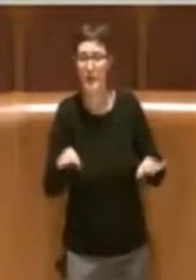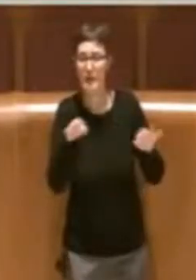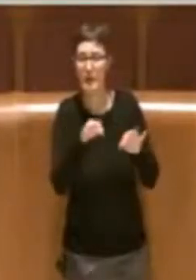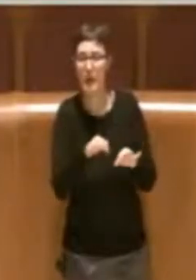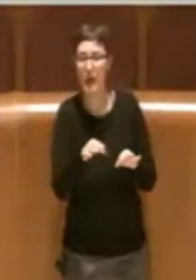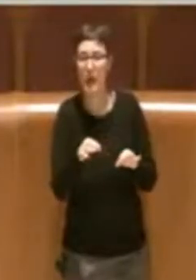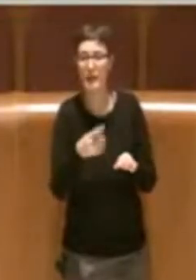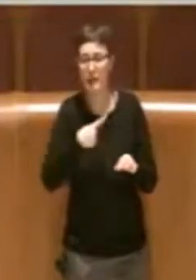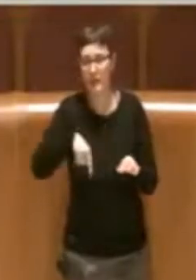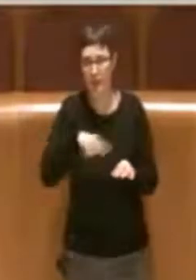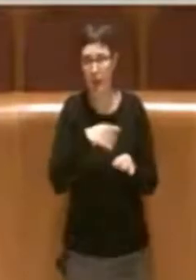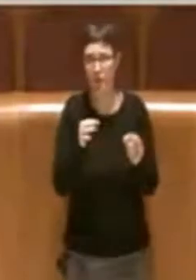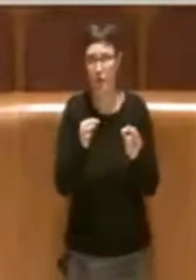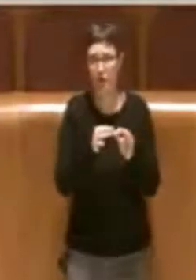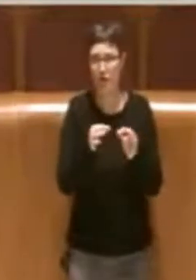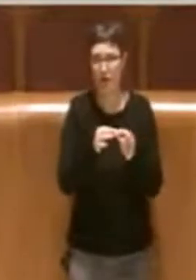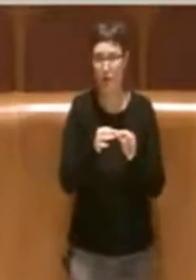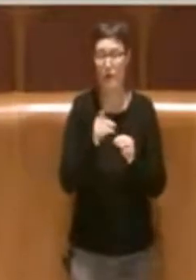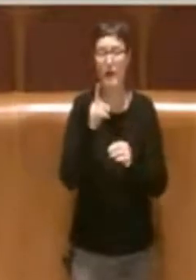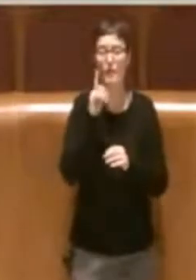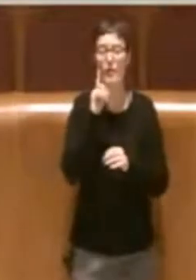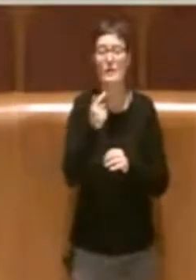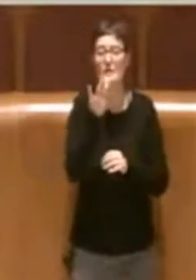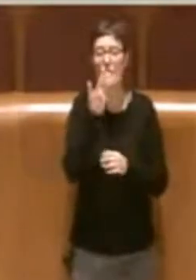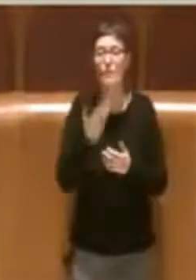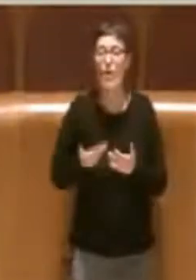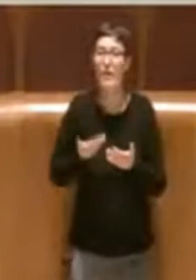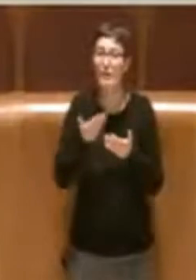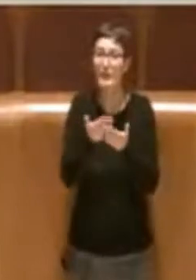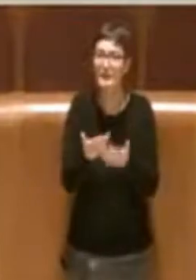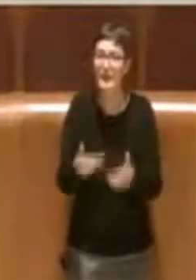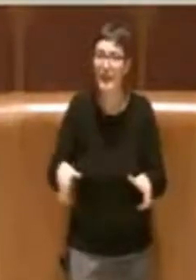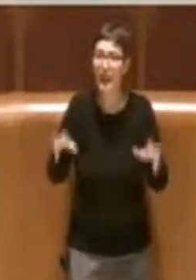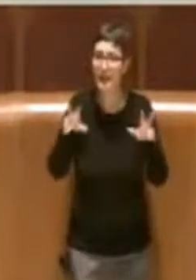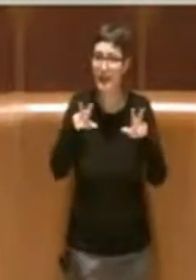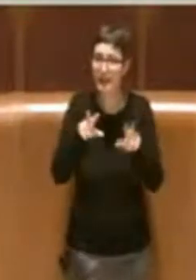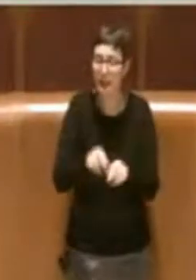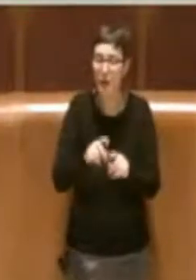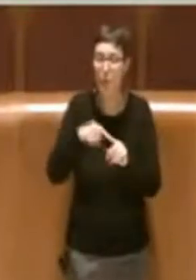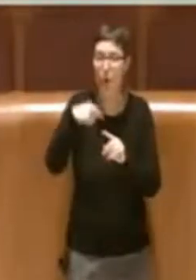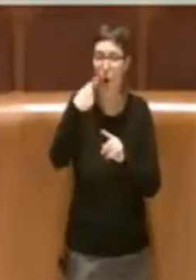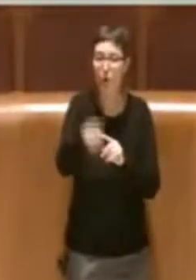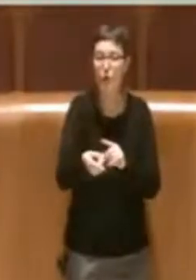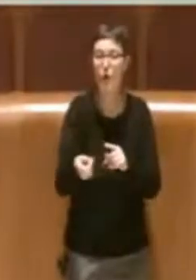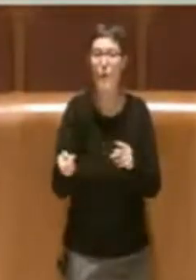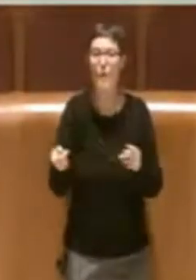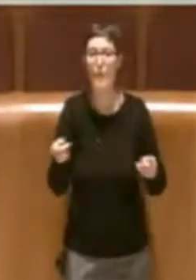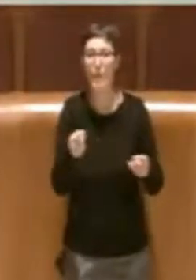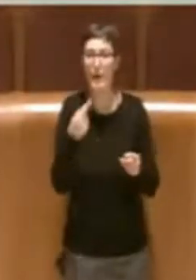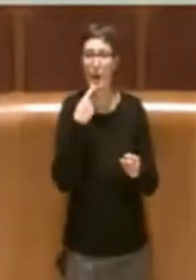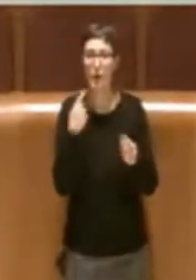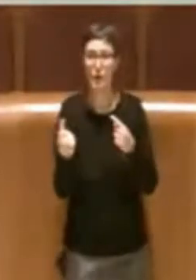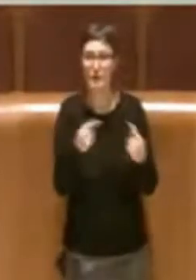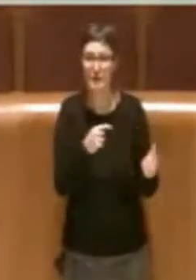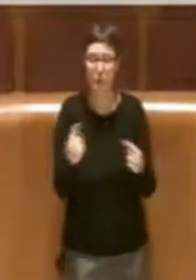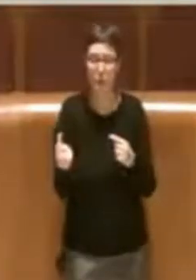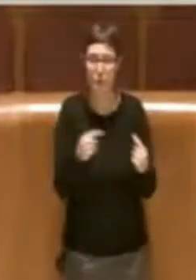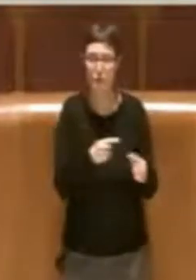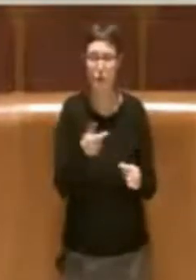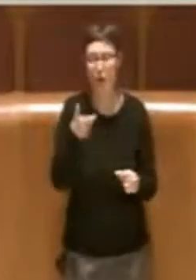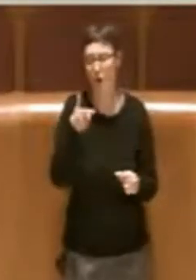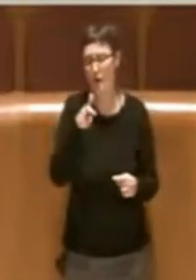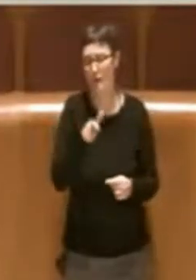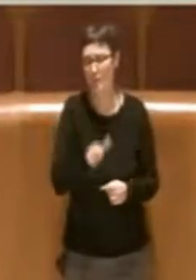favorevoli. Se lo vuole ripresentare nell'ambito di quella discussione, visto che si parlerà comunque l